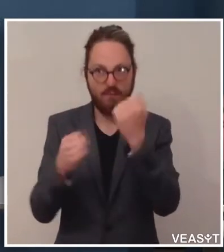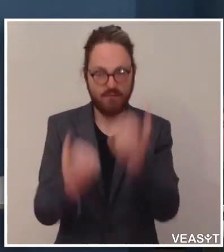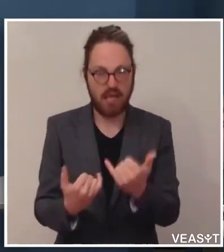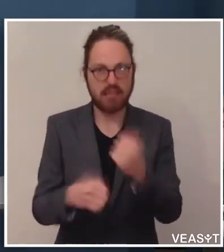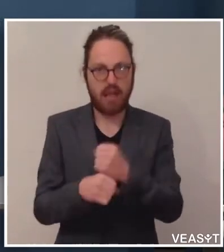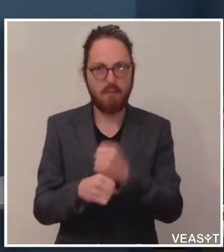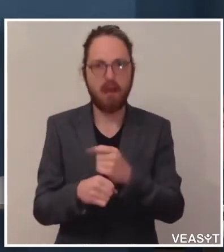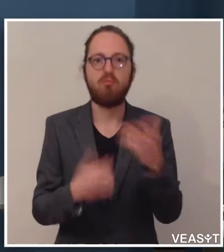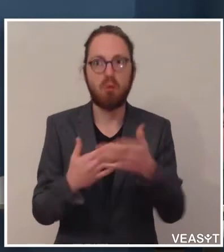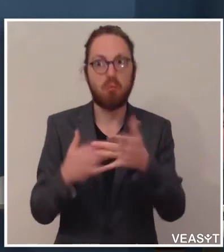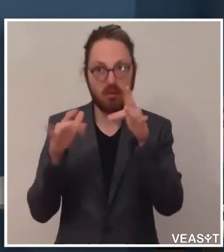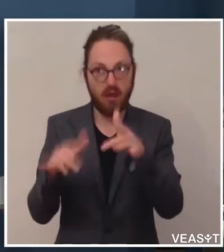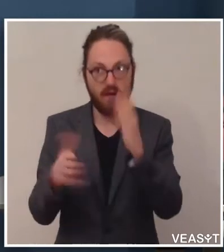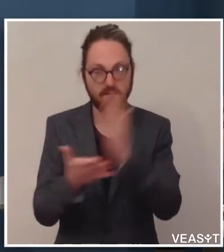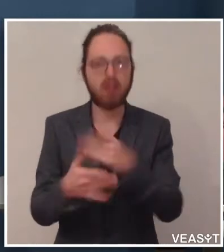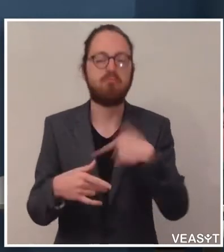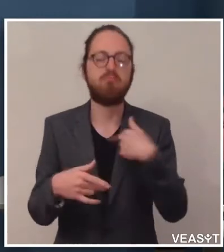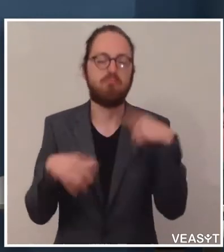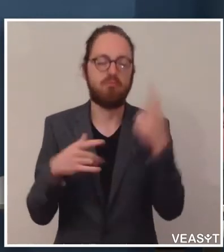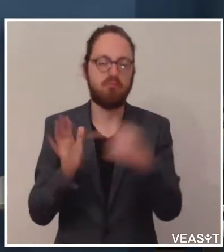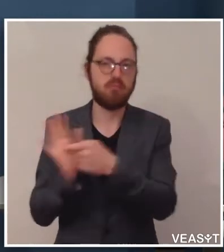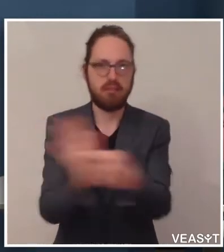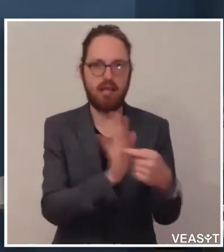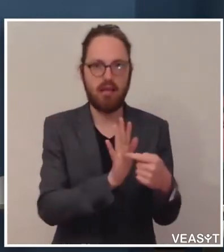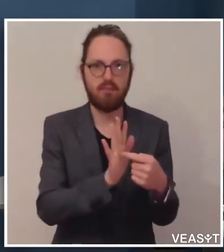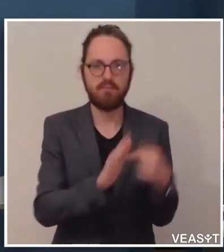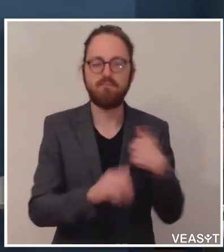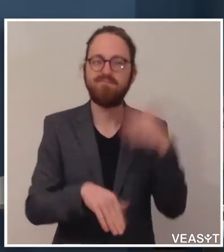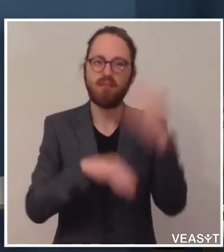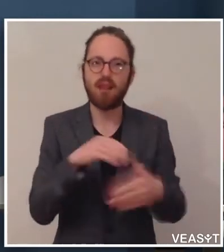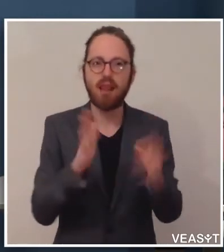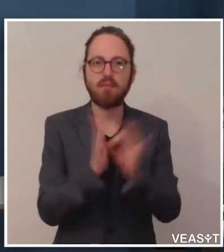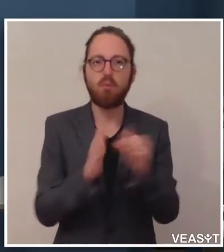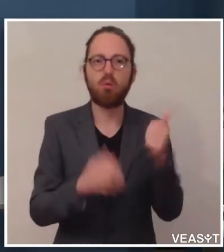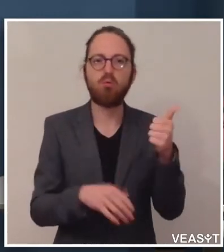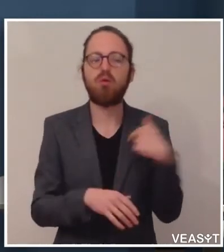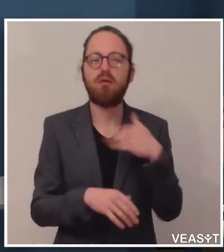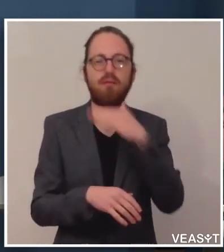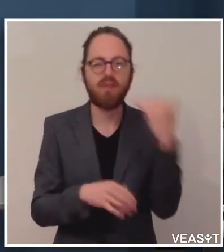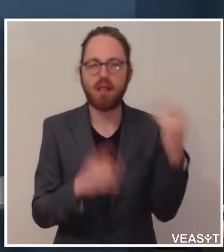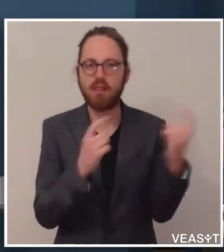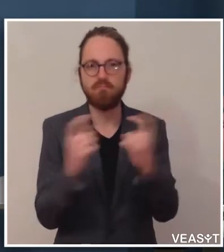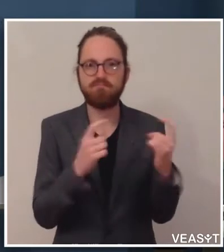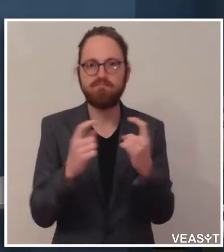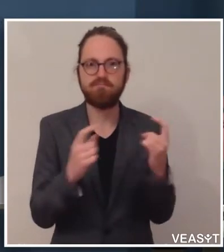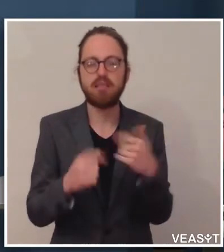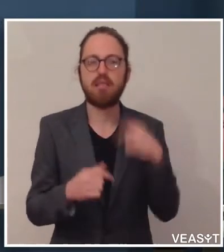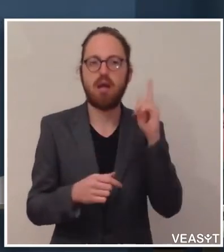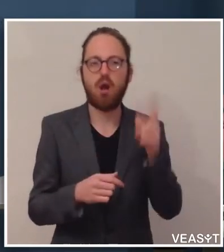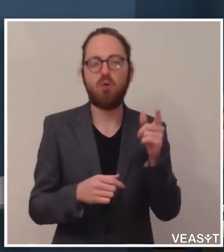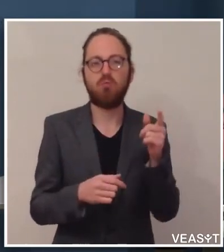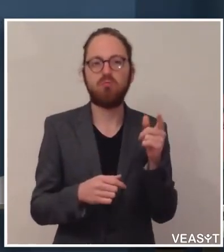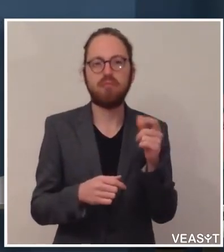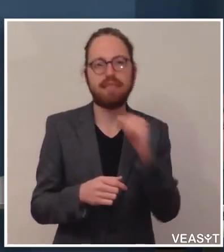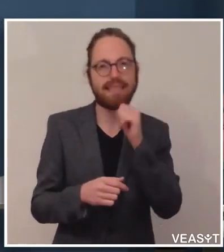vorne bringen. Ich darf ein Letztes noch sagen. Es wird derzeit viel diskutiert, ein bisschen und auch nicht immer,